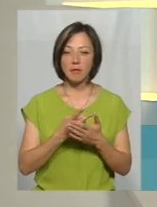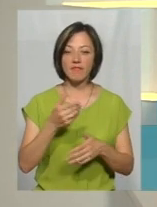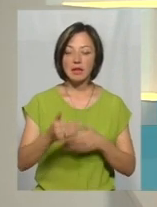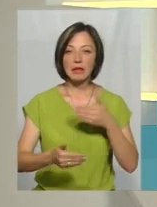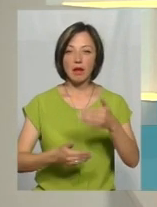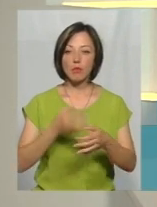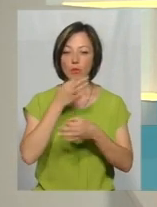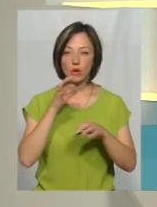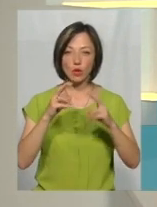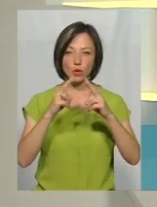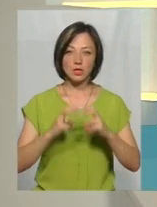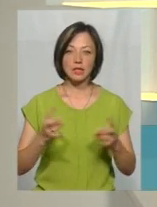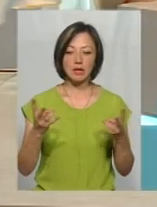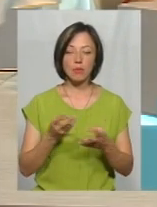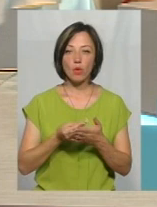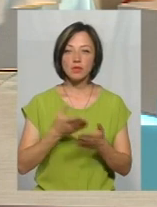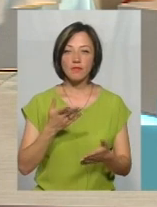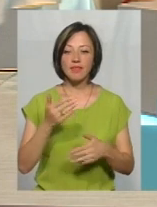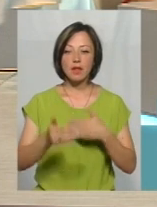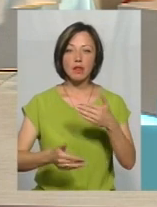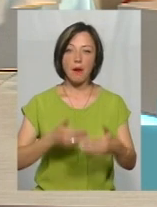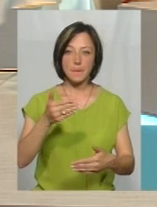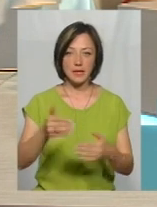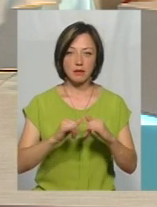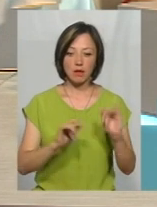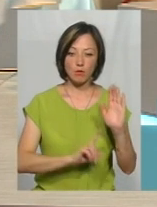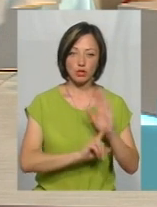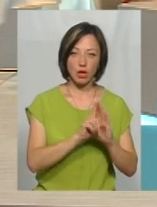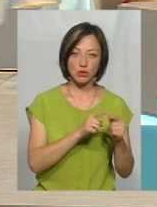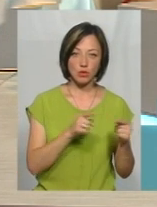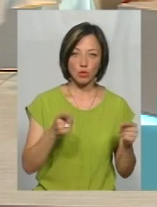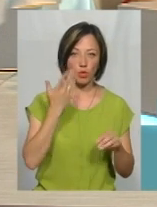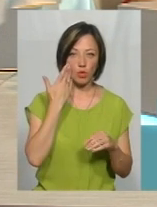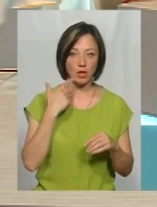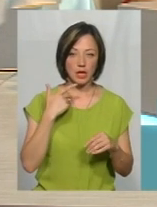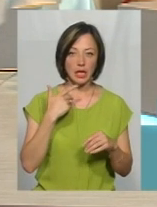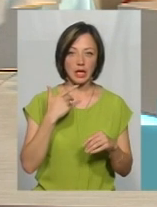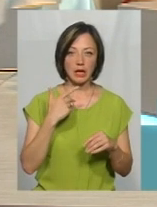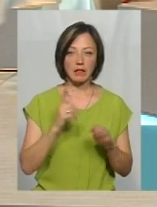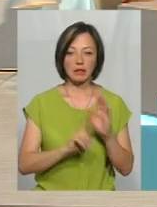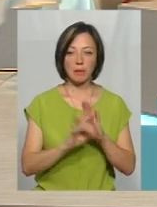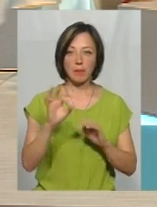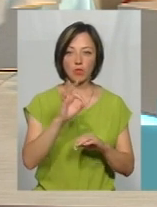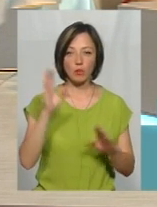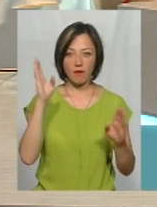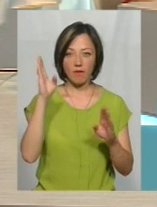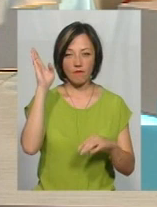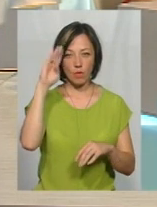Тобто, будь-які дослідження, їх треба оцінювати в динаміці. На початку сезону, коли температура води,